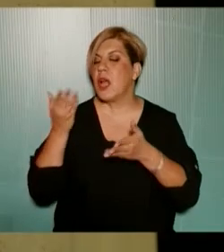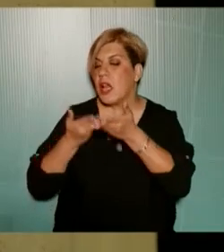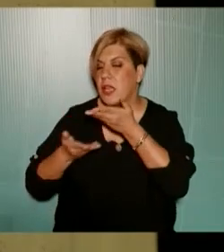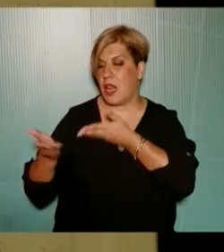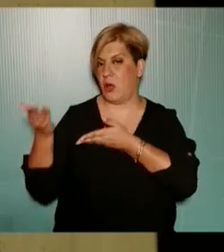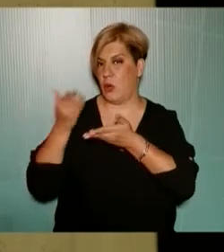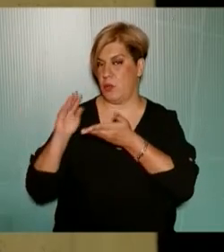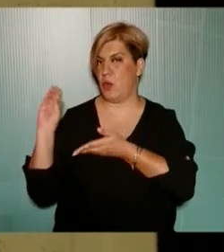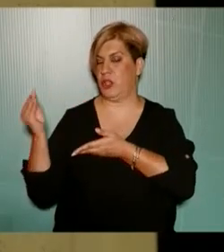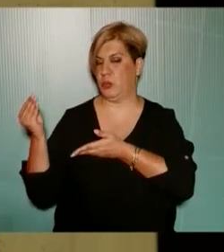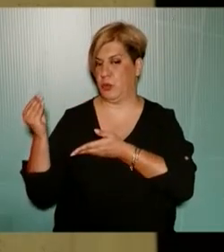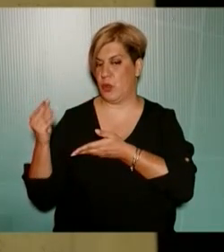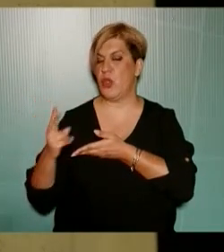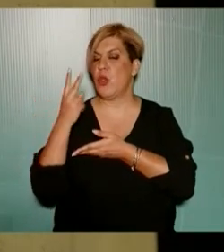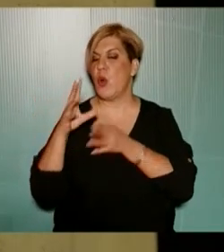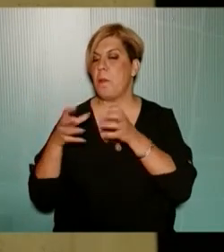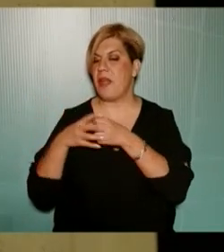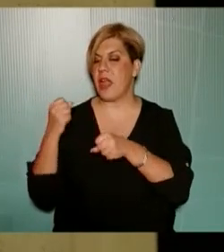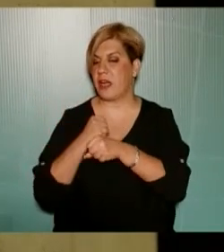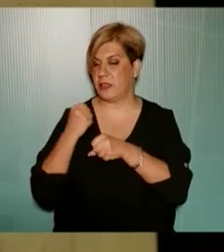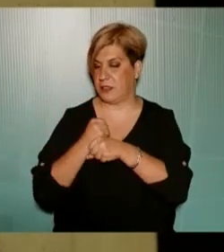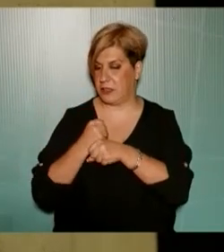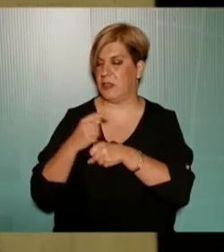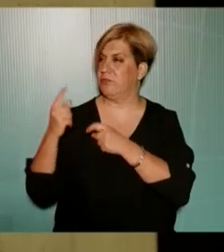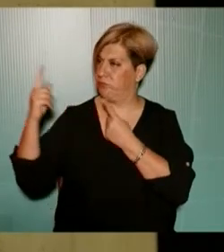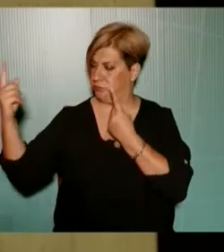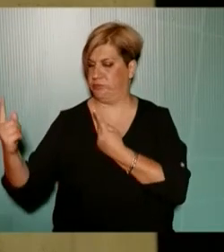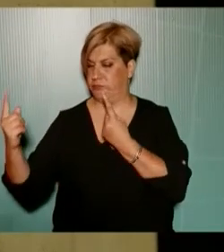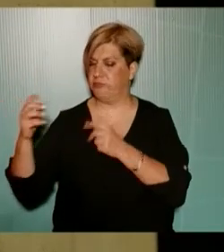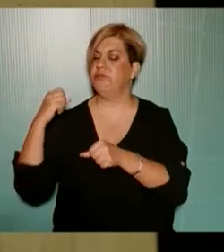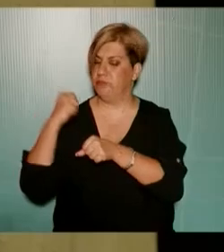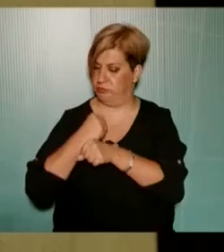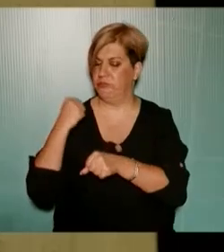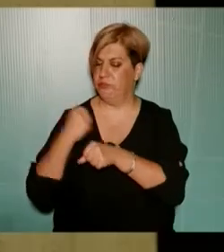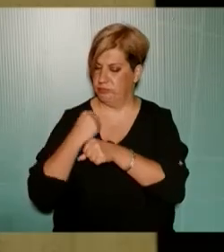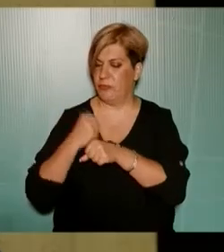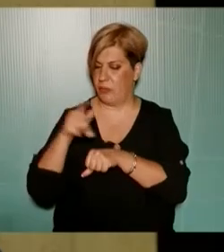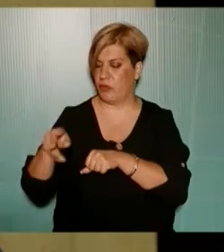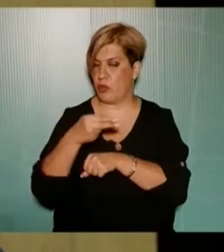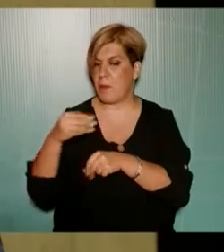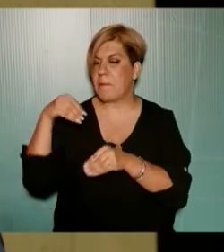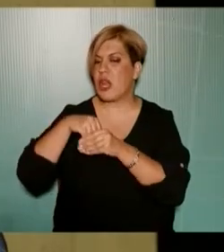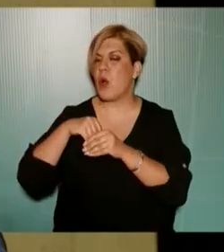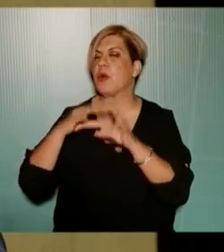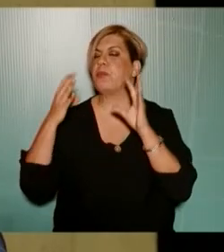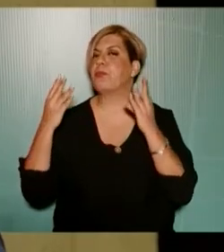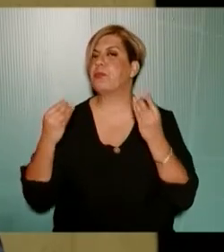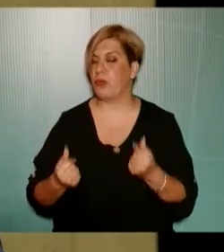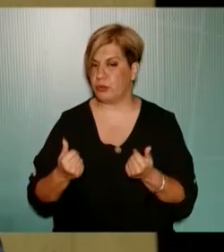Ήδη δύο ομάδες εργασίας εδώ και εκεί εργάζονται για αυτό το περιεχόμενο Υπόμενο